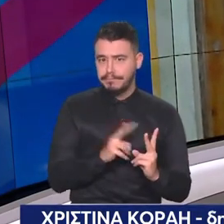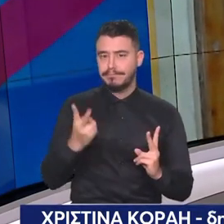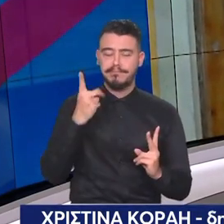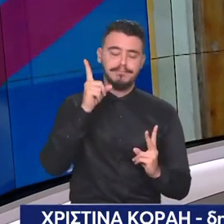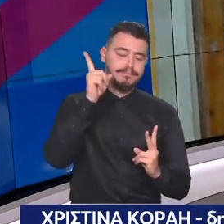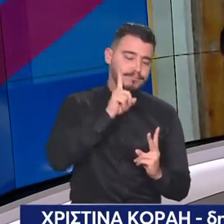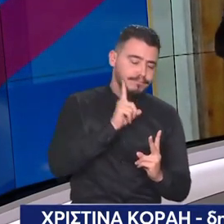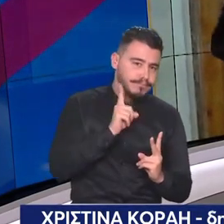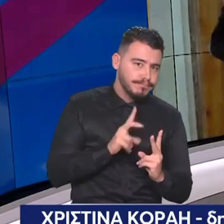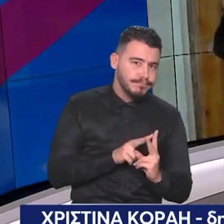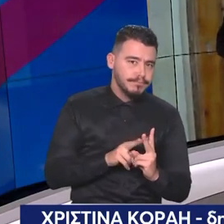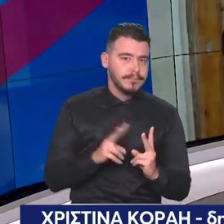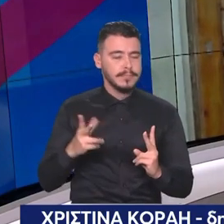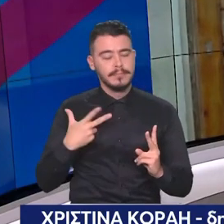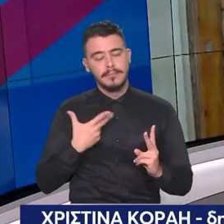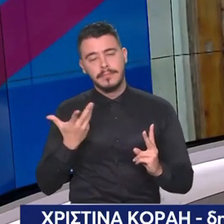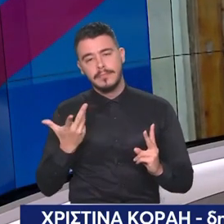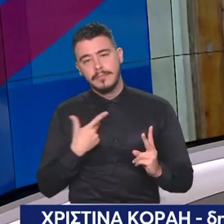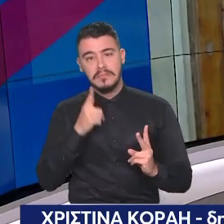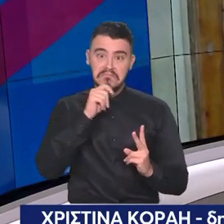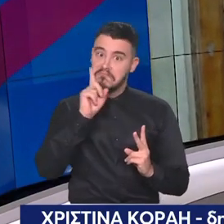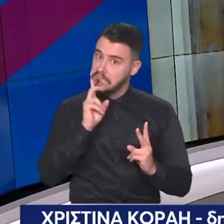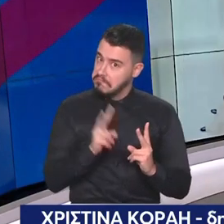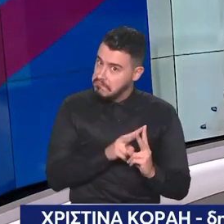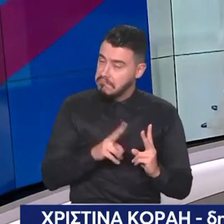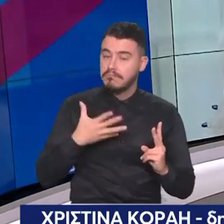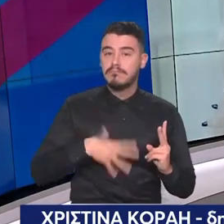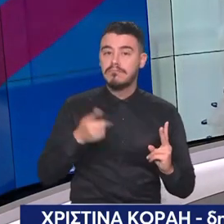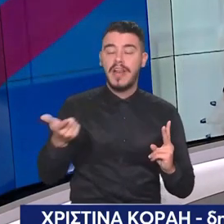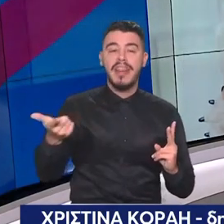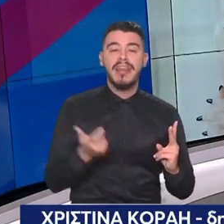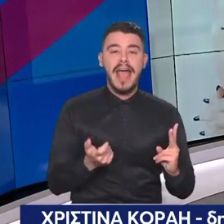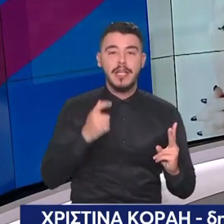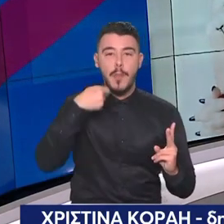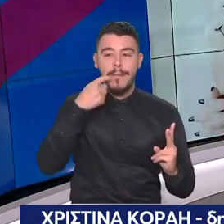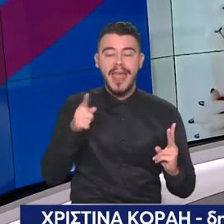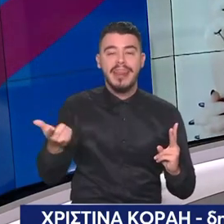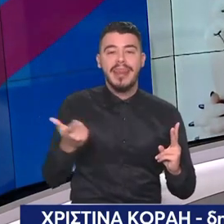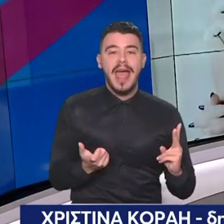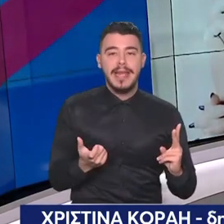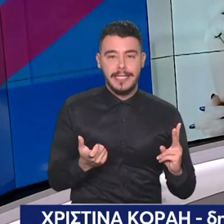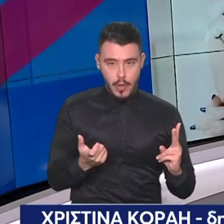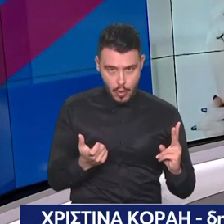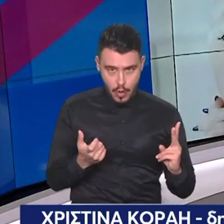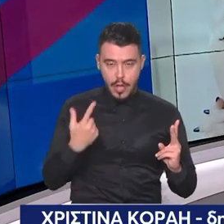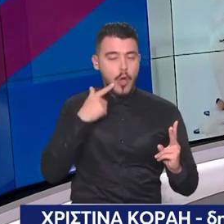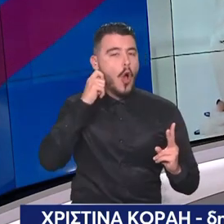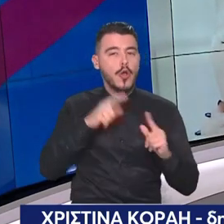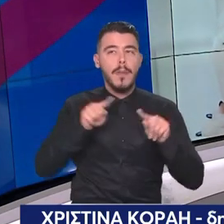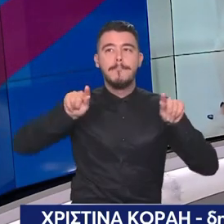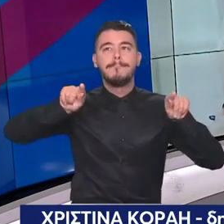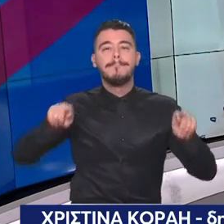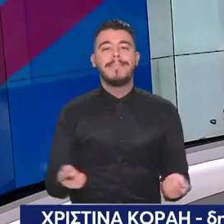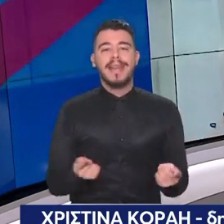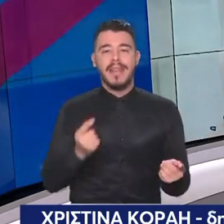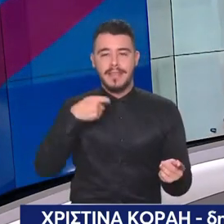μόνη της θέλει να υιοθετήσει ένα παιδί αλλά και εκείνη πρέπει να αποδείξει ότι έχει σοβαρό ιατρικό πρόβλημα και γι' αυτό καταφεύγει